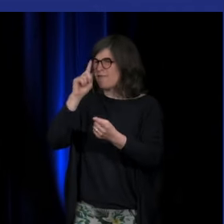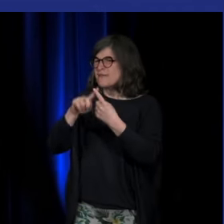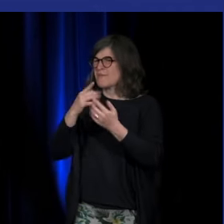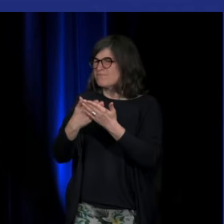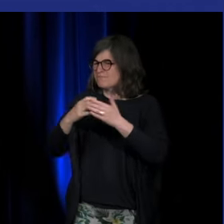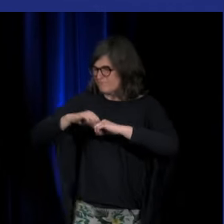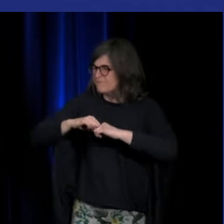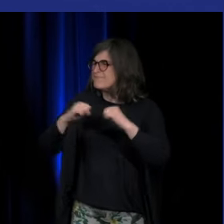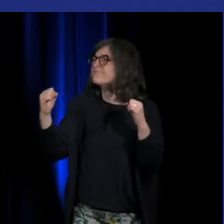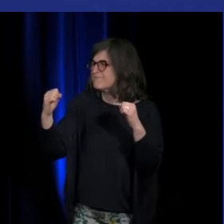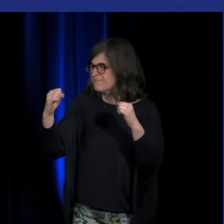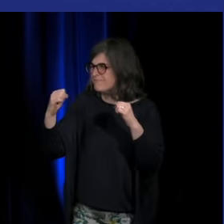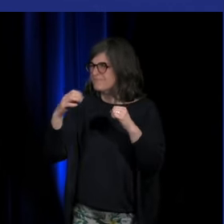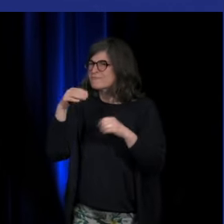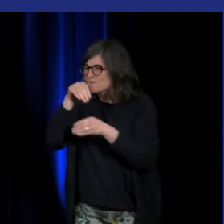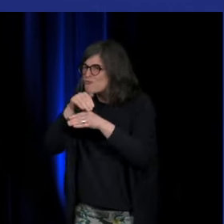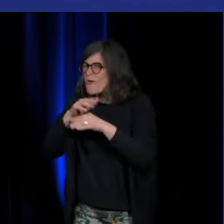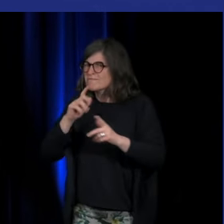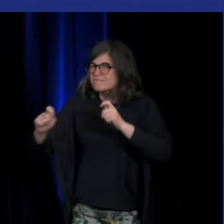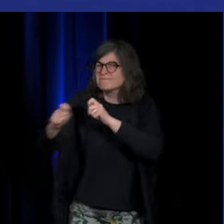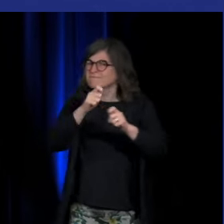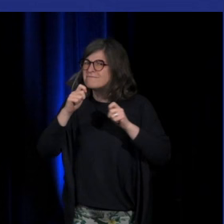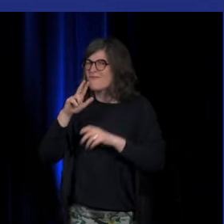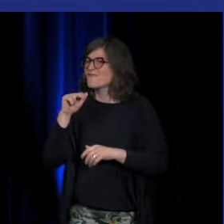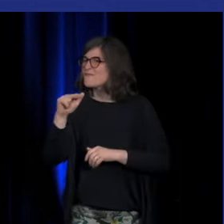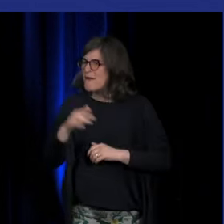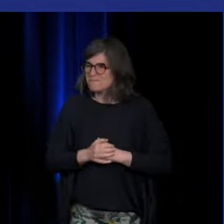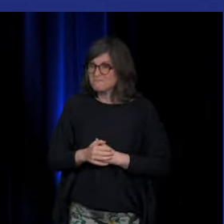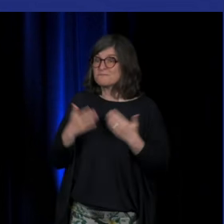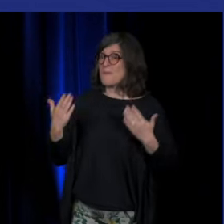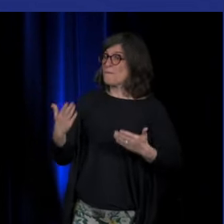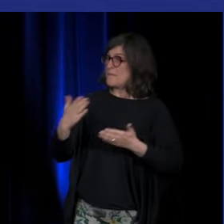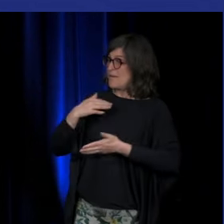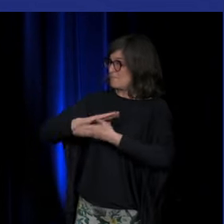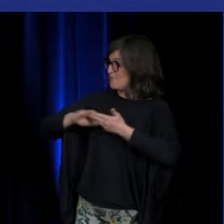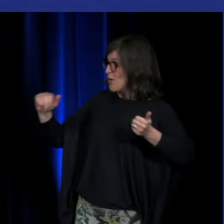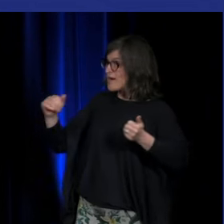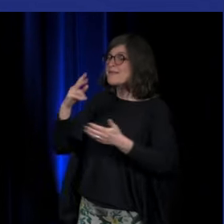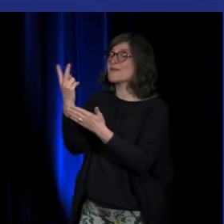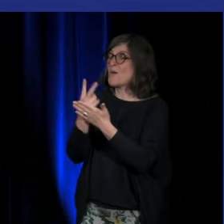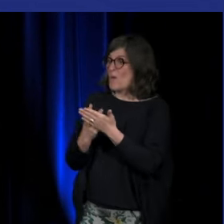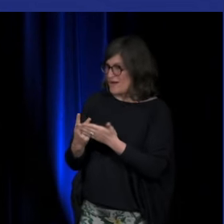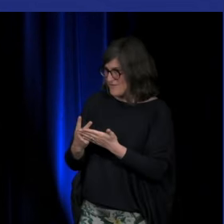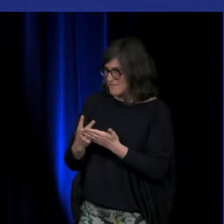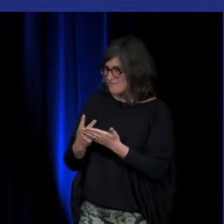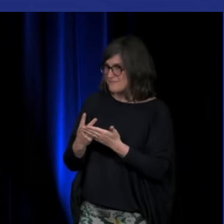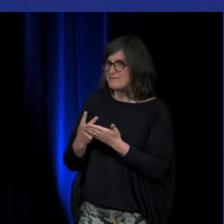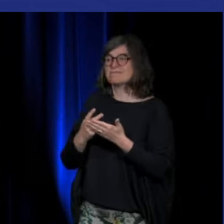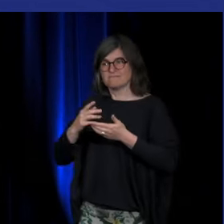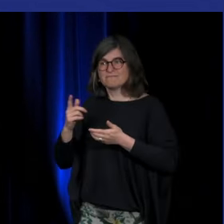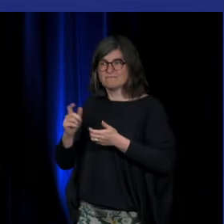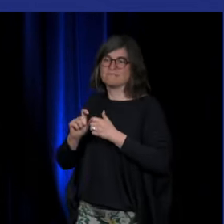travailler dans cette science. Donc, là, maintenant, je vais passer la parole à Olivier, la parole en signe